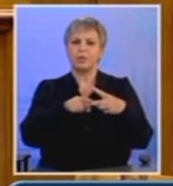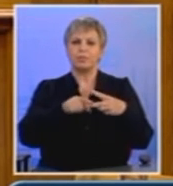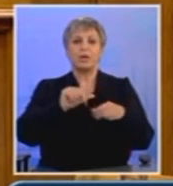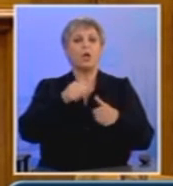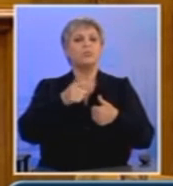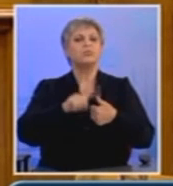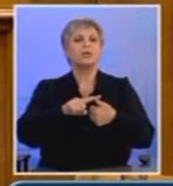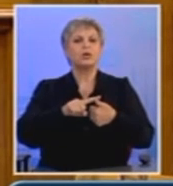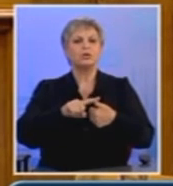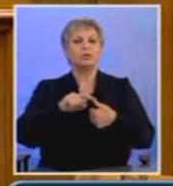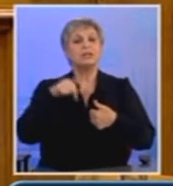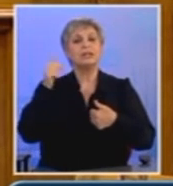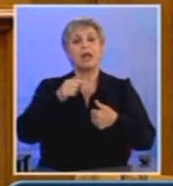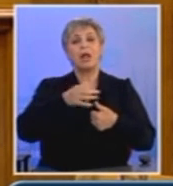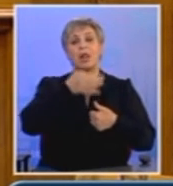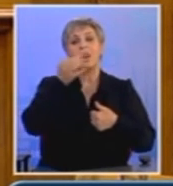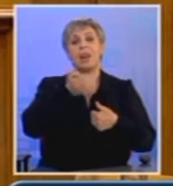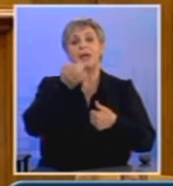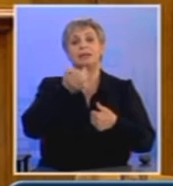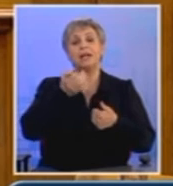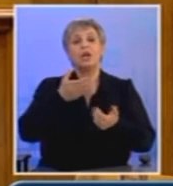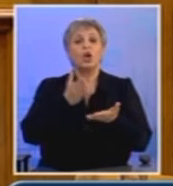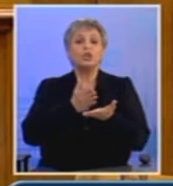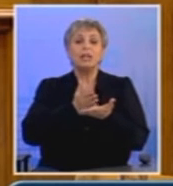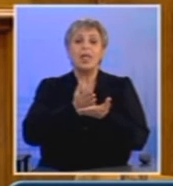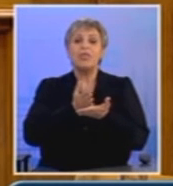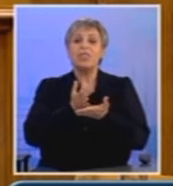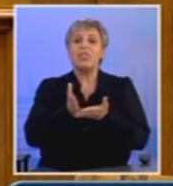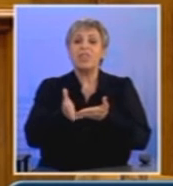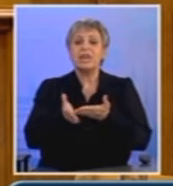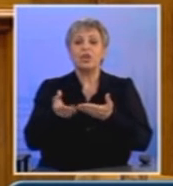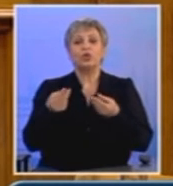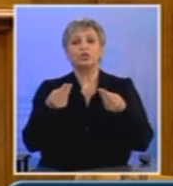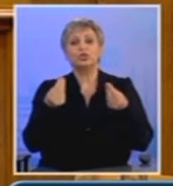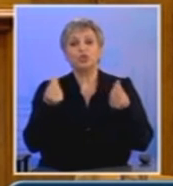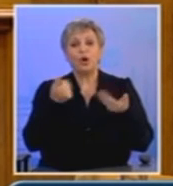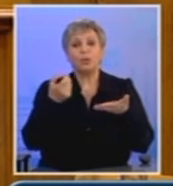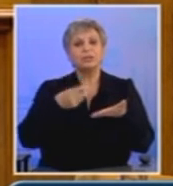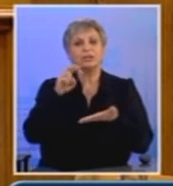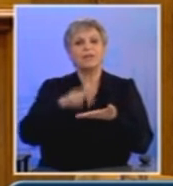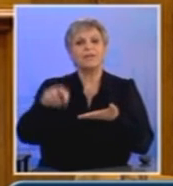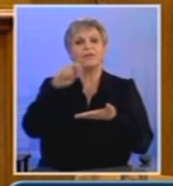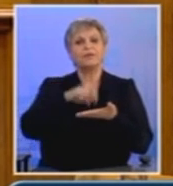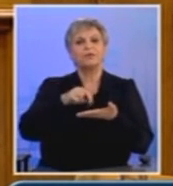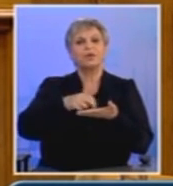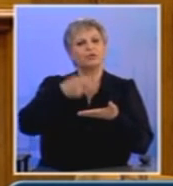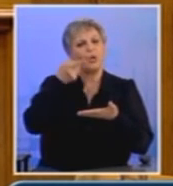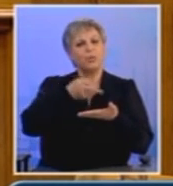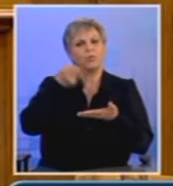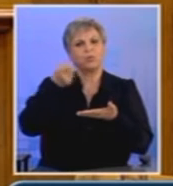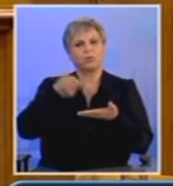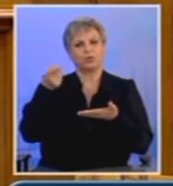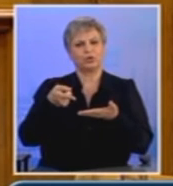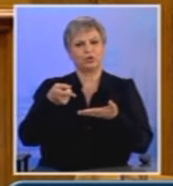η περιβόητη δικαιότερη κατανομή των βαρών. Έχετε ξεπεράσει κάθε